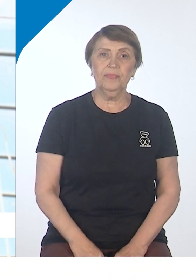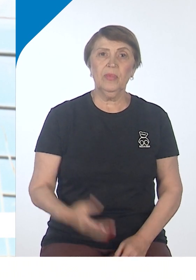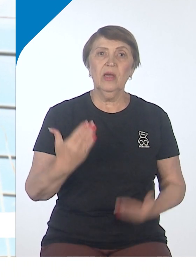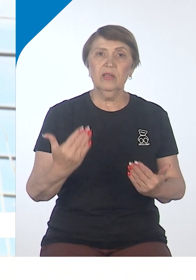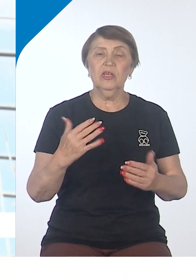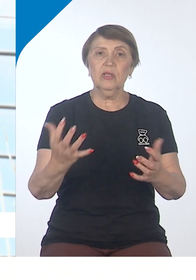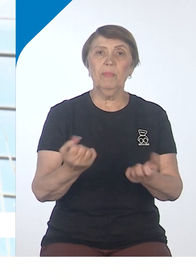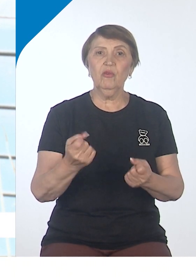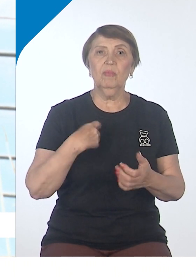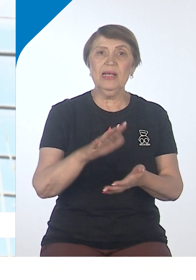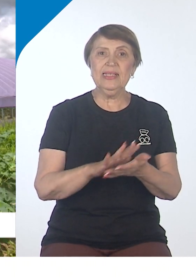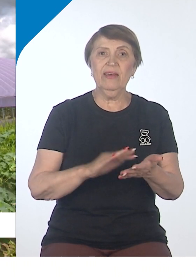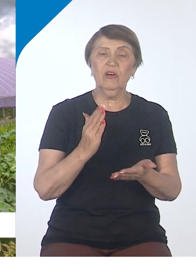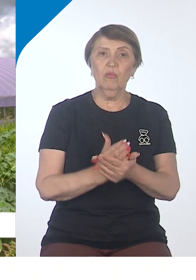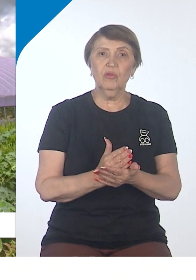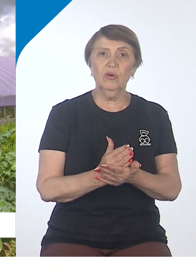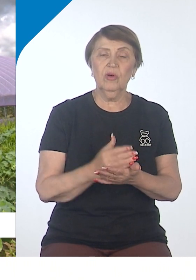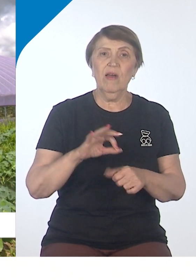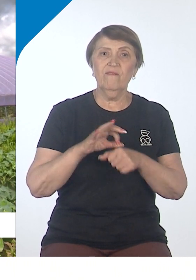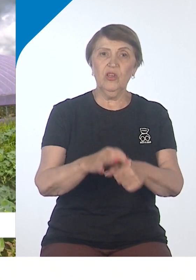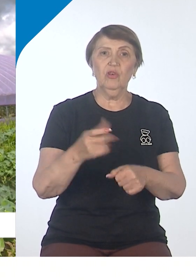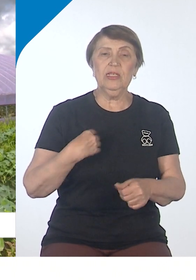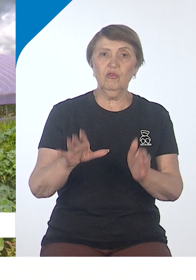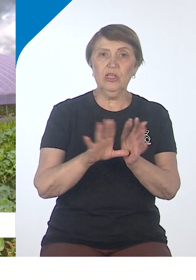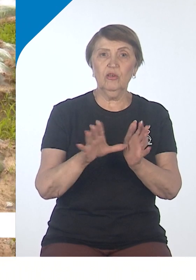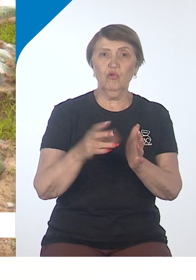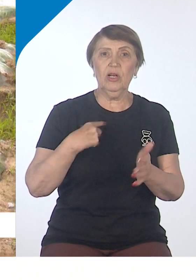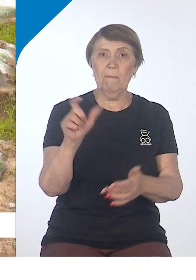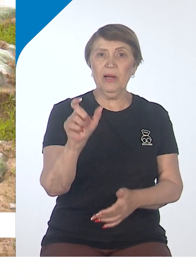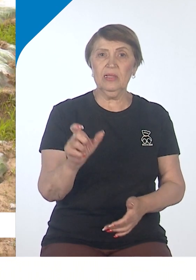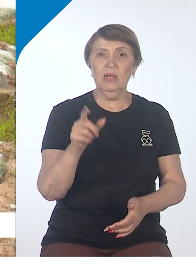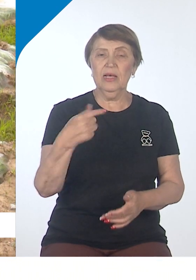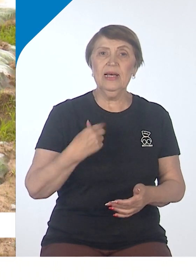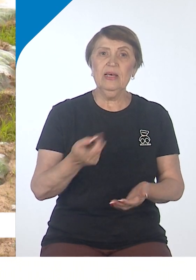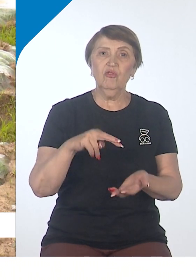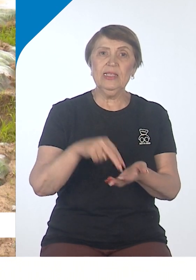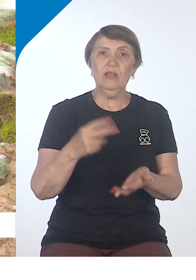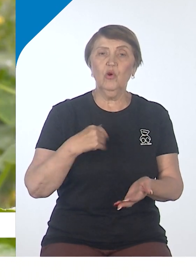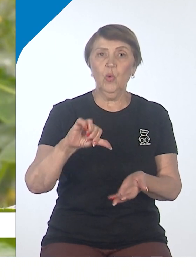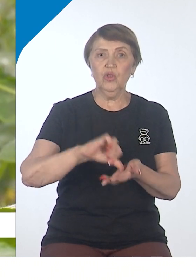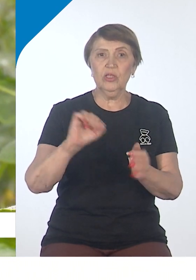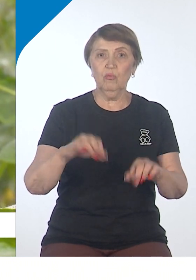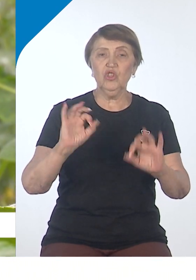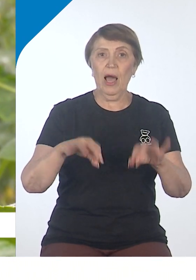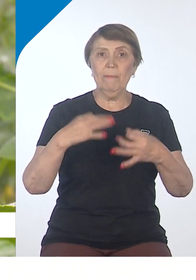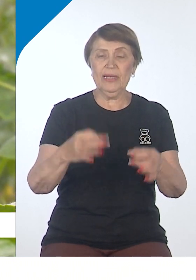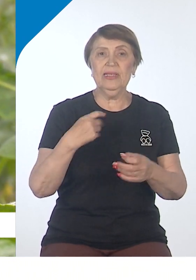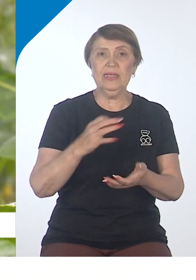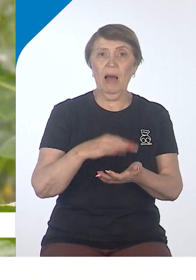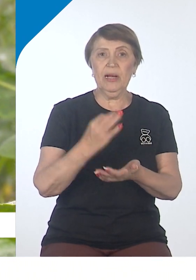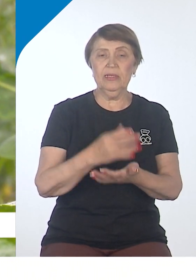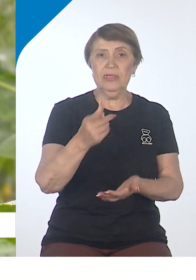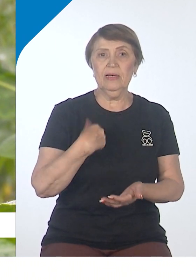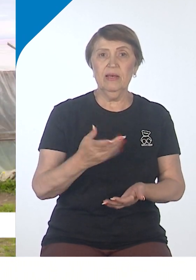прием заявок на конкурс грантов «Агростартап» ведется на электронном портале. Стать участником можно, обратившись в Центр компетенции Краевого